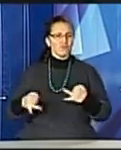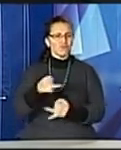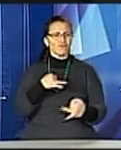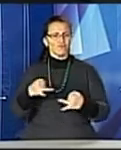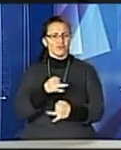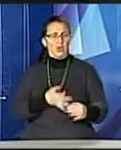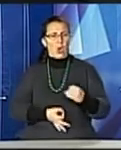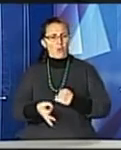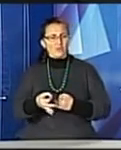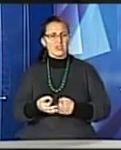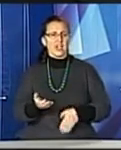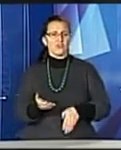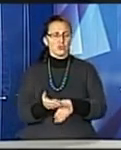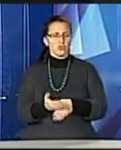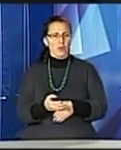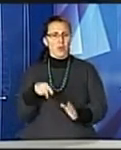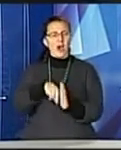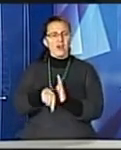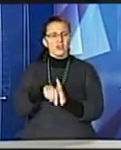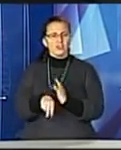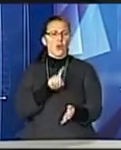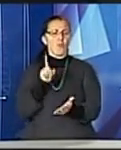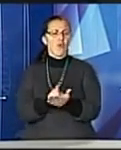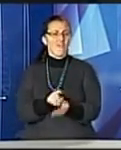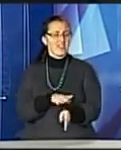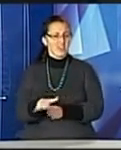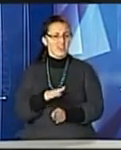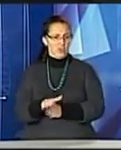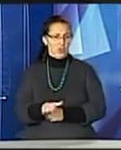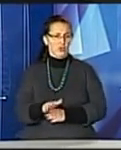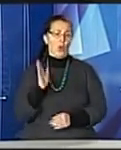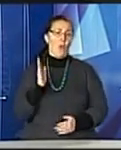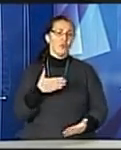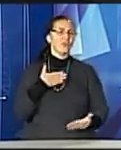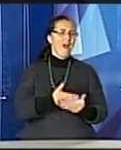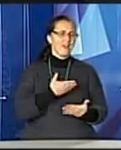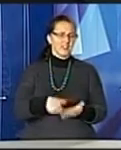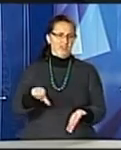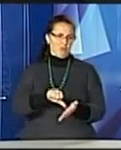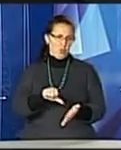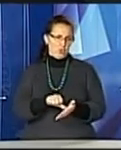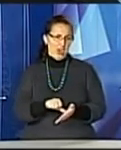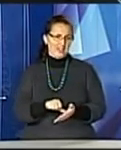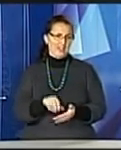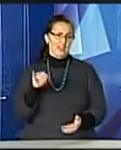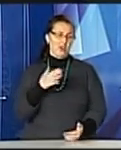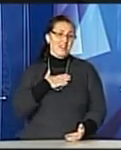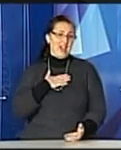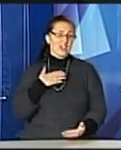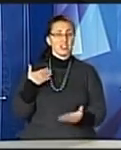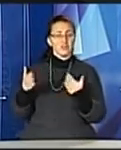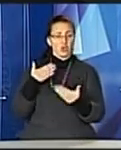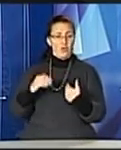контракту. Тобто вони будуть активними учасниками і наше спілкування з